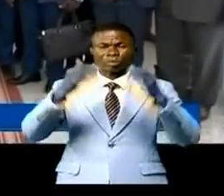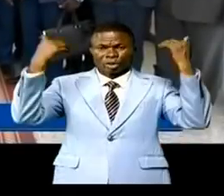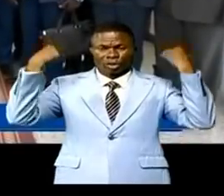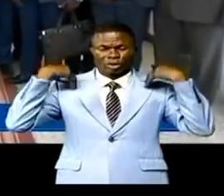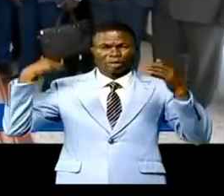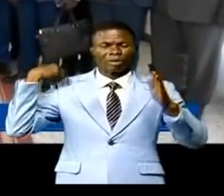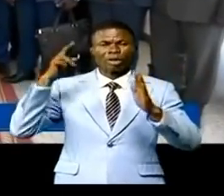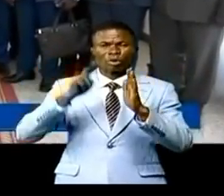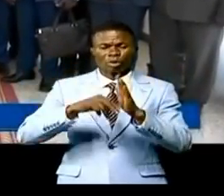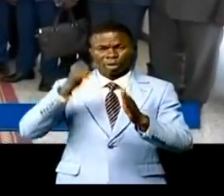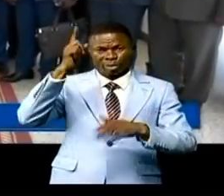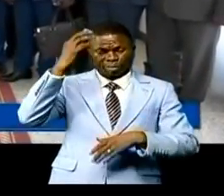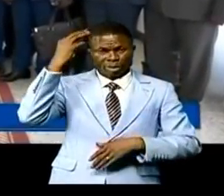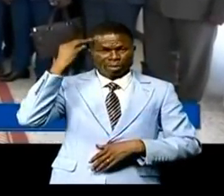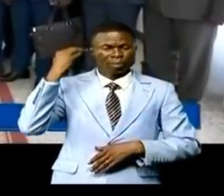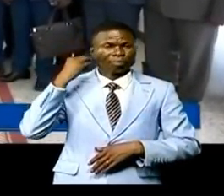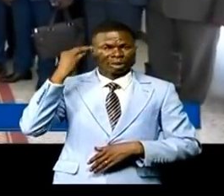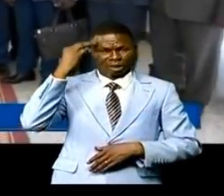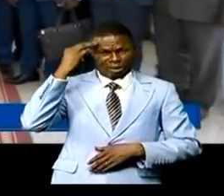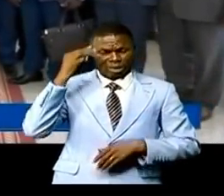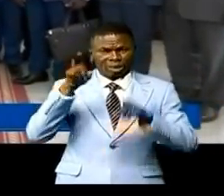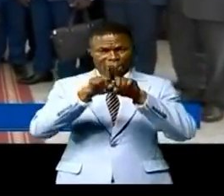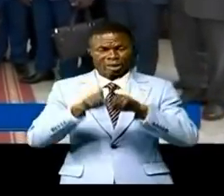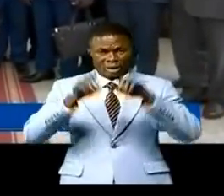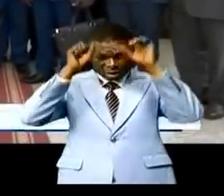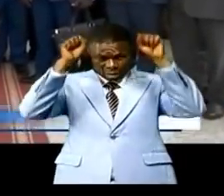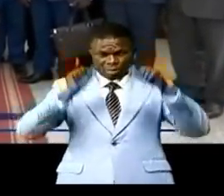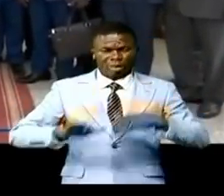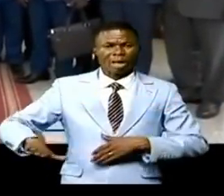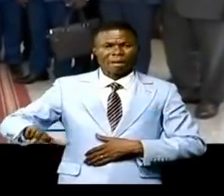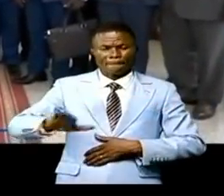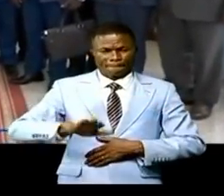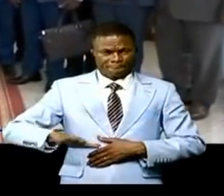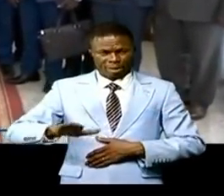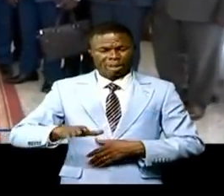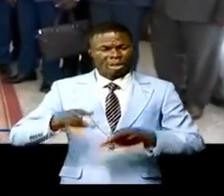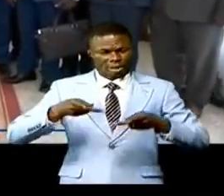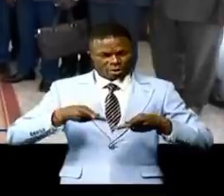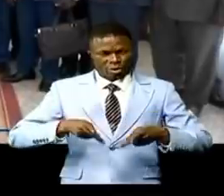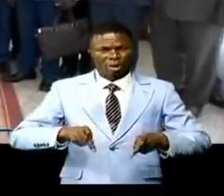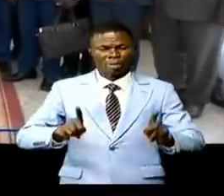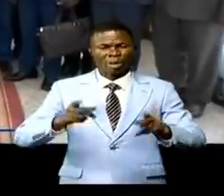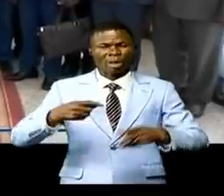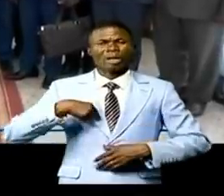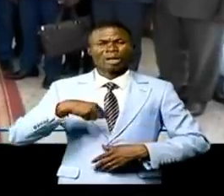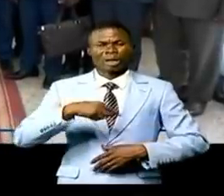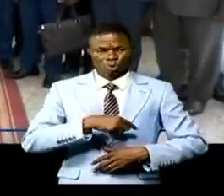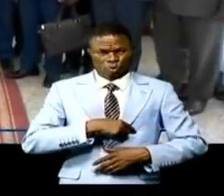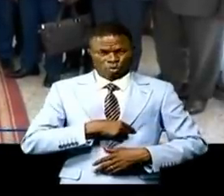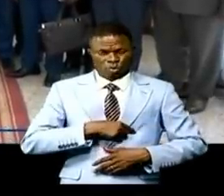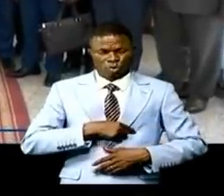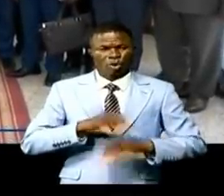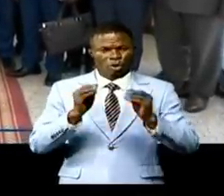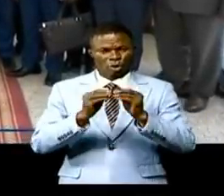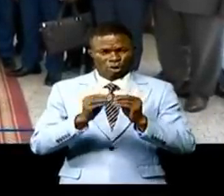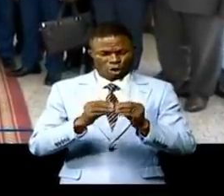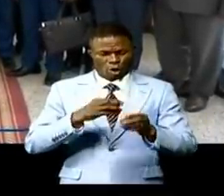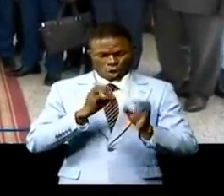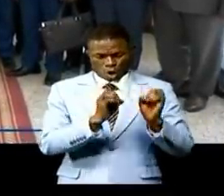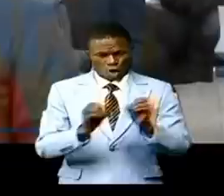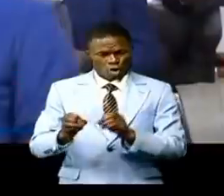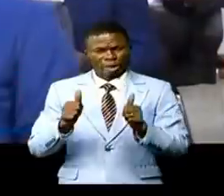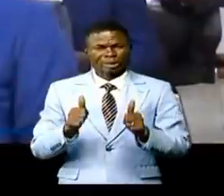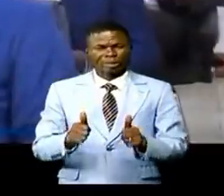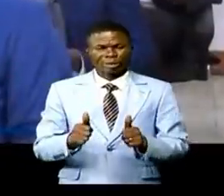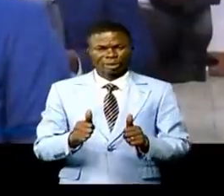c'est-à le premier ministre et le président de la République qui ont permis à ce que ces assises aient lieu.